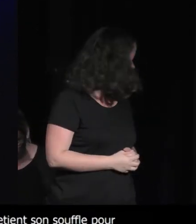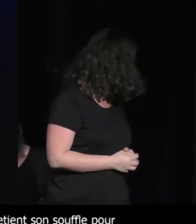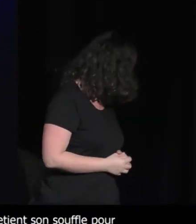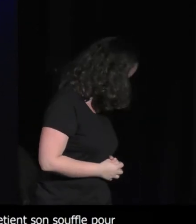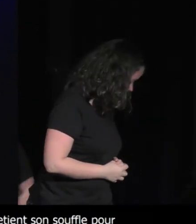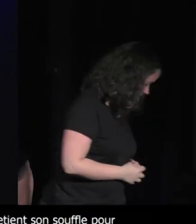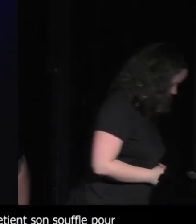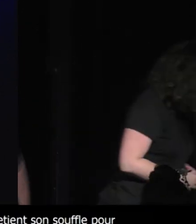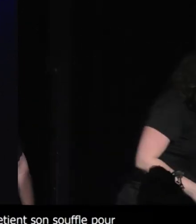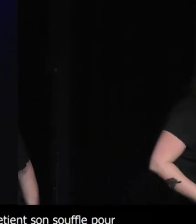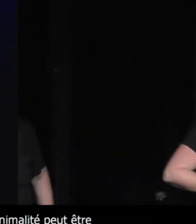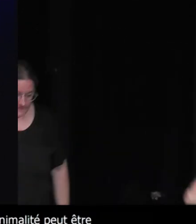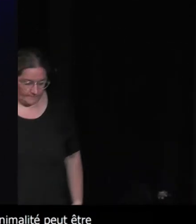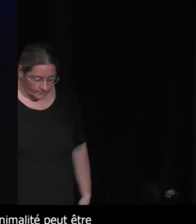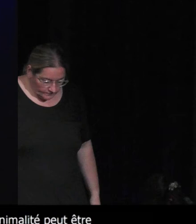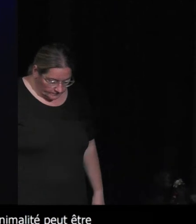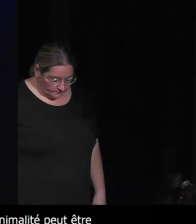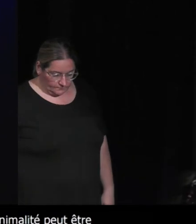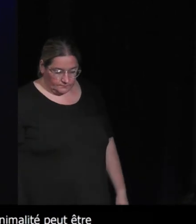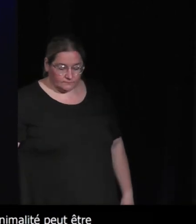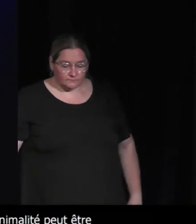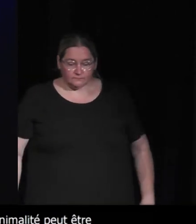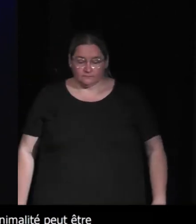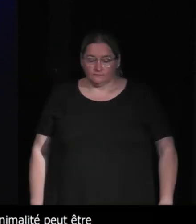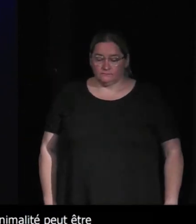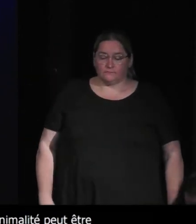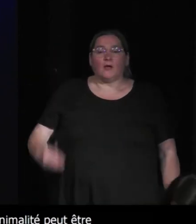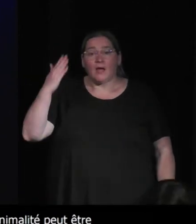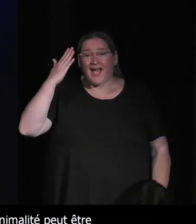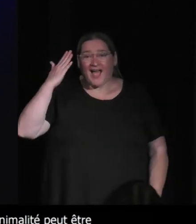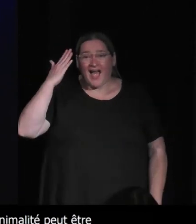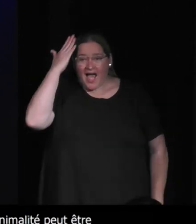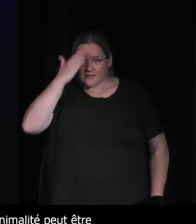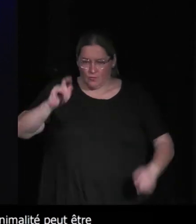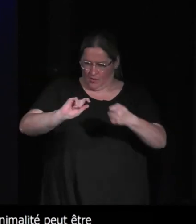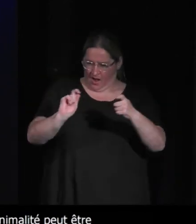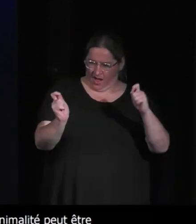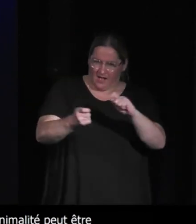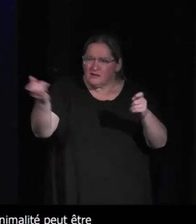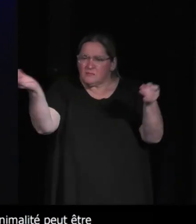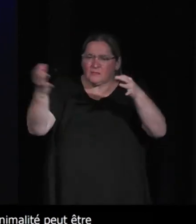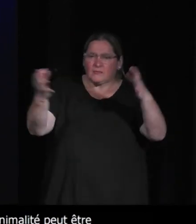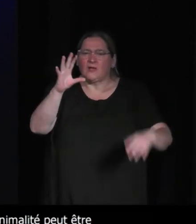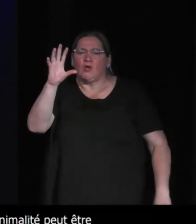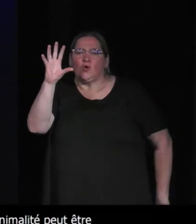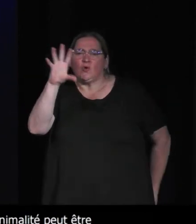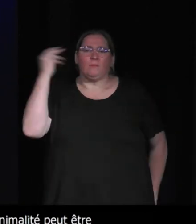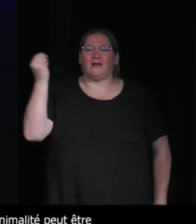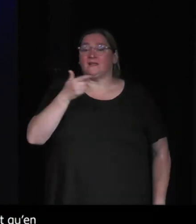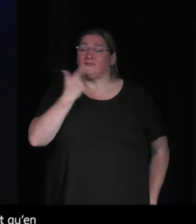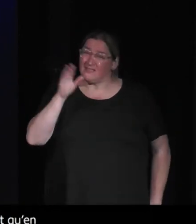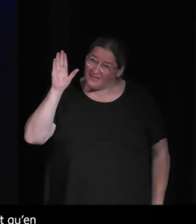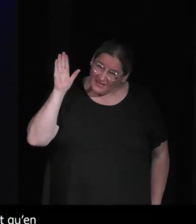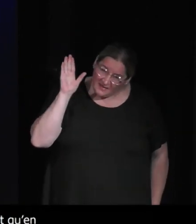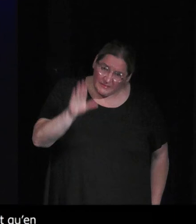en anthropomorphisant les animaux on oublie leur animalité on cache et peut-être qu'un des grands